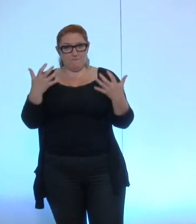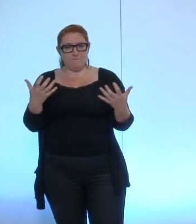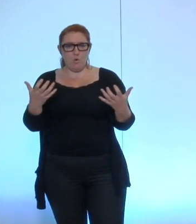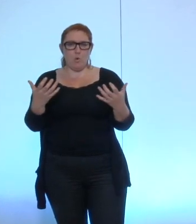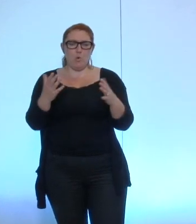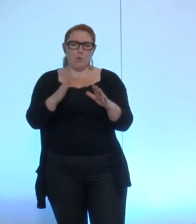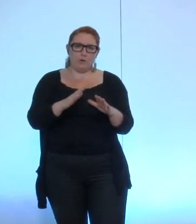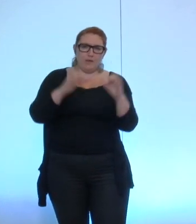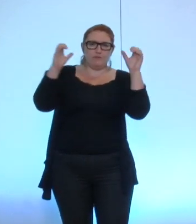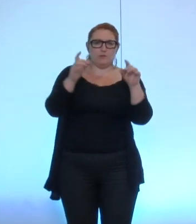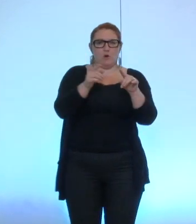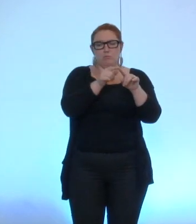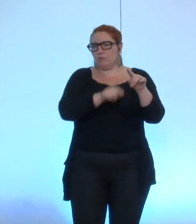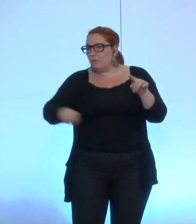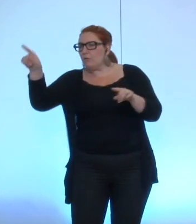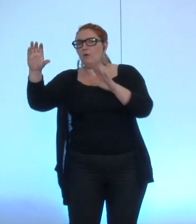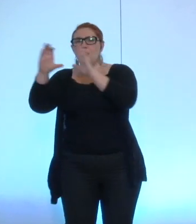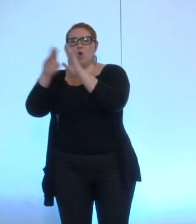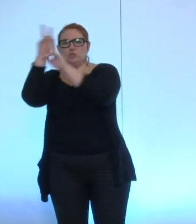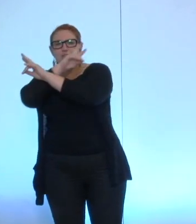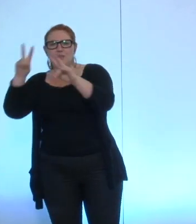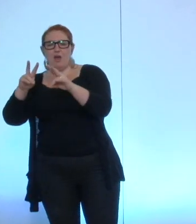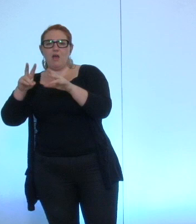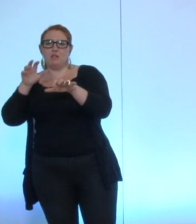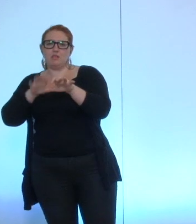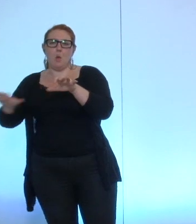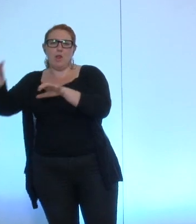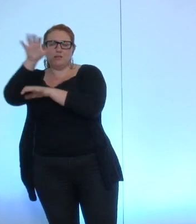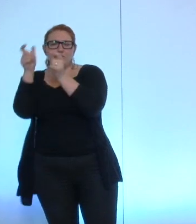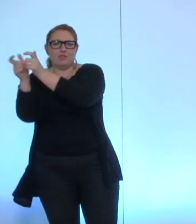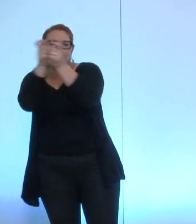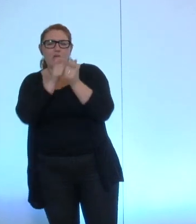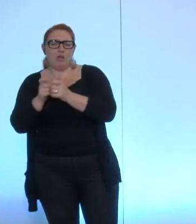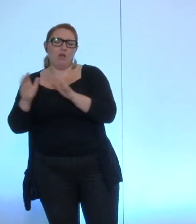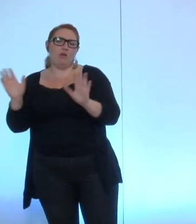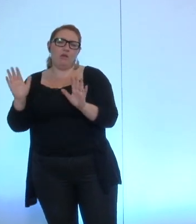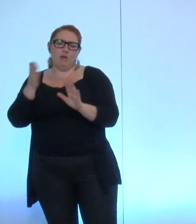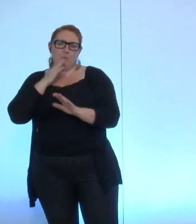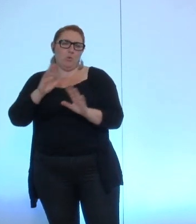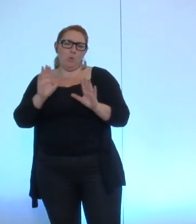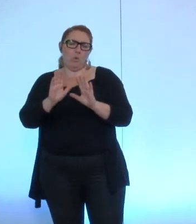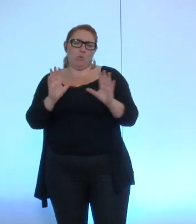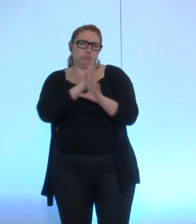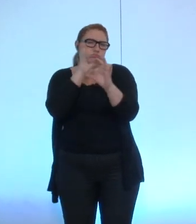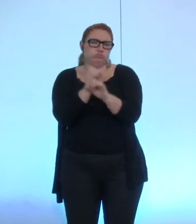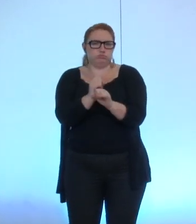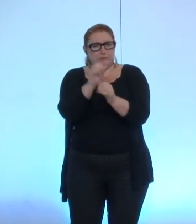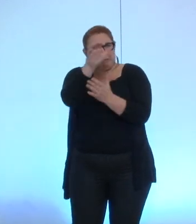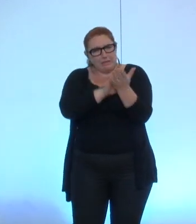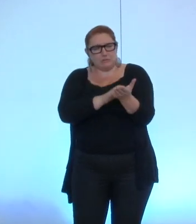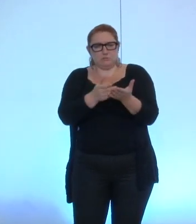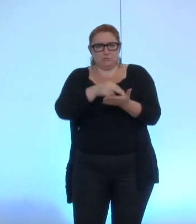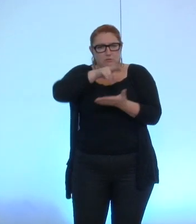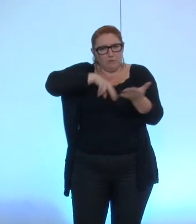renvois réguliers au Code général des collectivités territoriales et ainsi d'avoir un texte plus simple à la